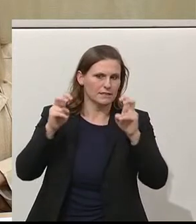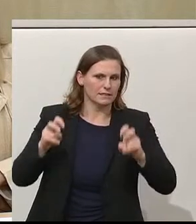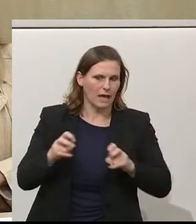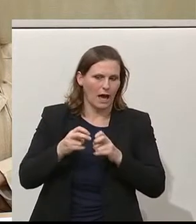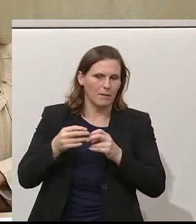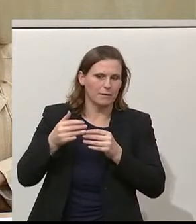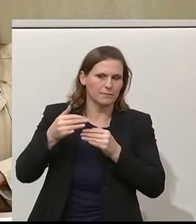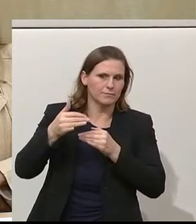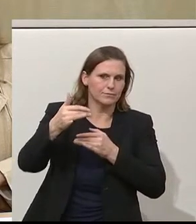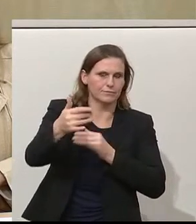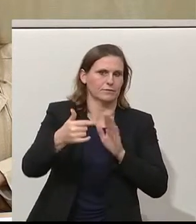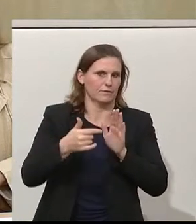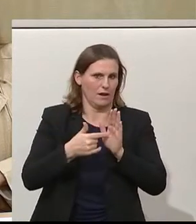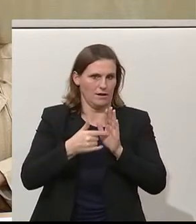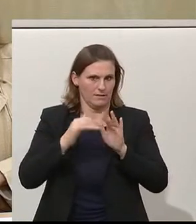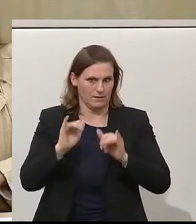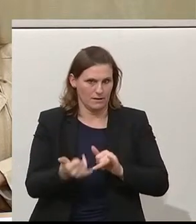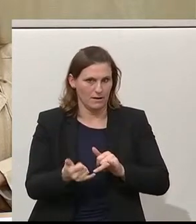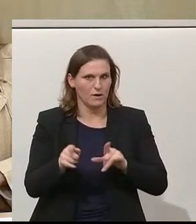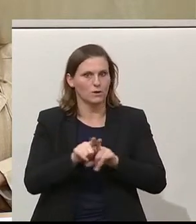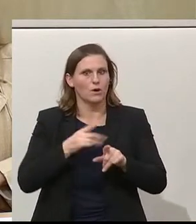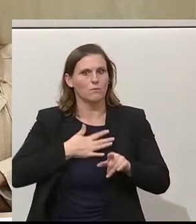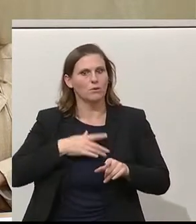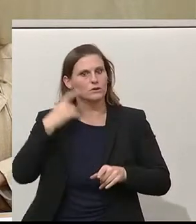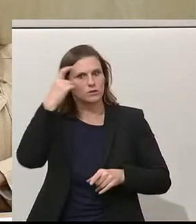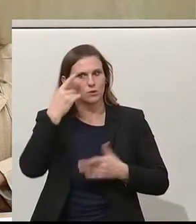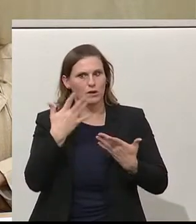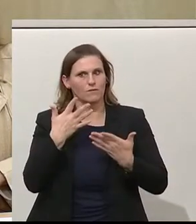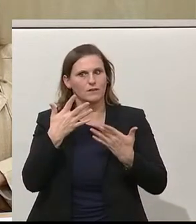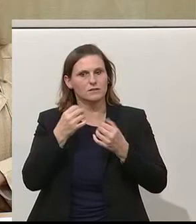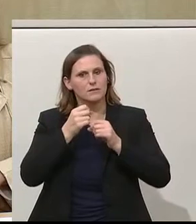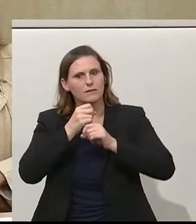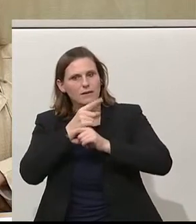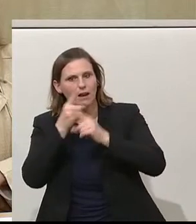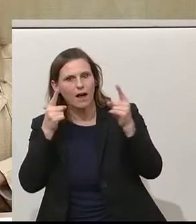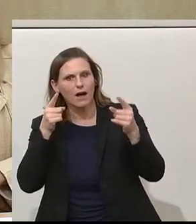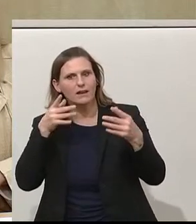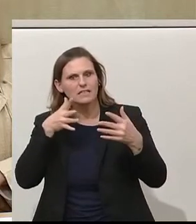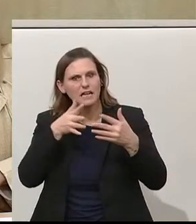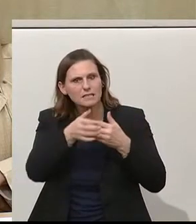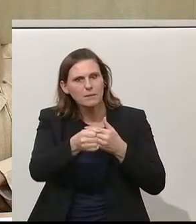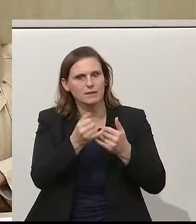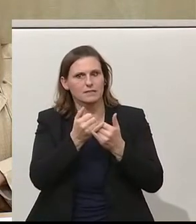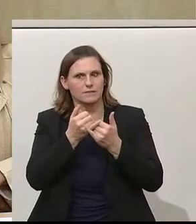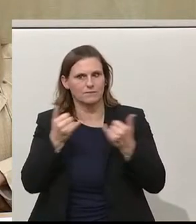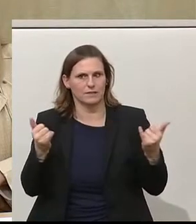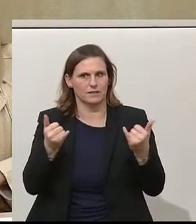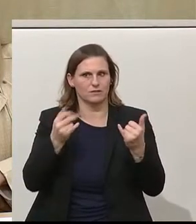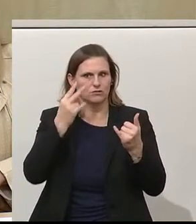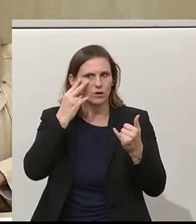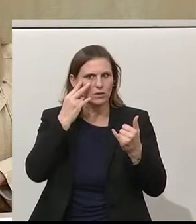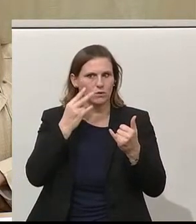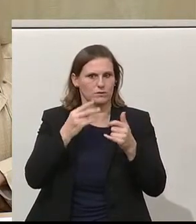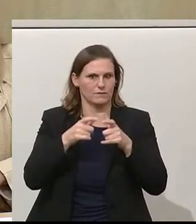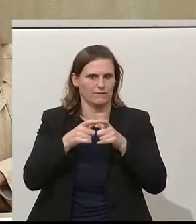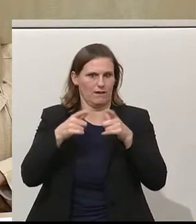hier eingefordert wird. Und wir wollen auch dafür sorgen, dass es klare und transparente Regeln beim Stabilitäts und Wachstumspakt gibt,